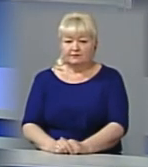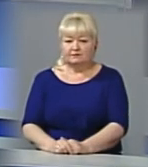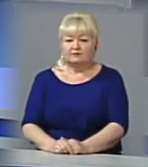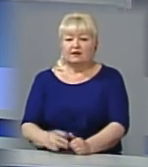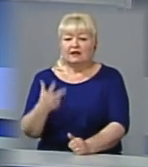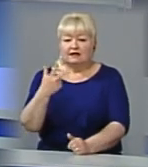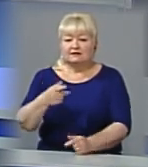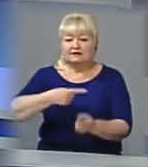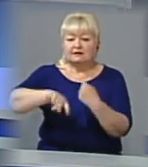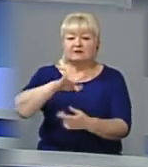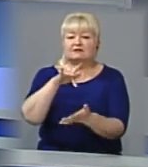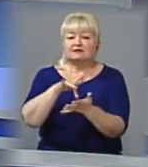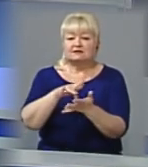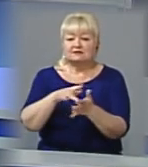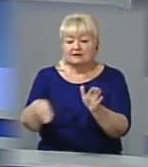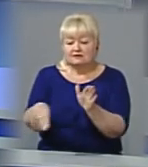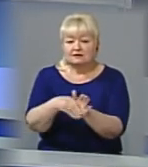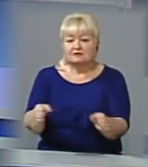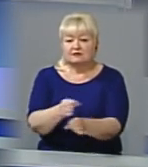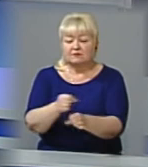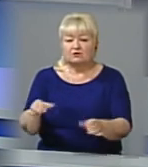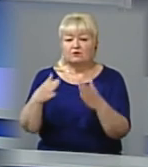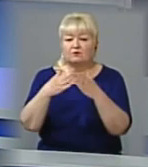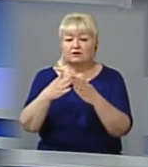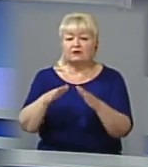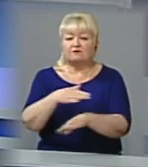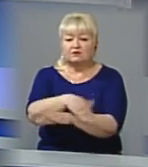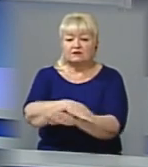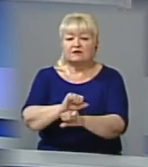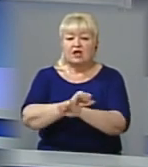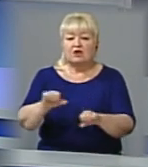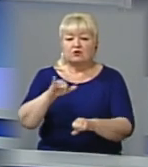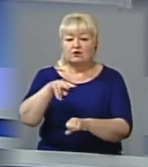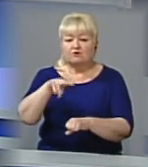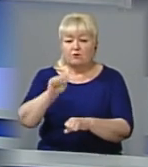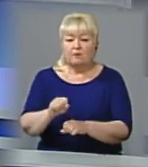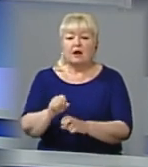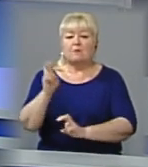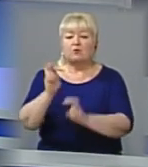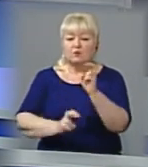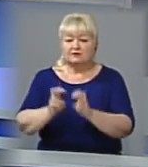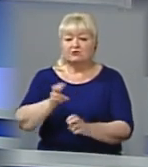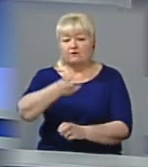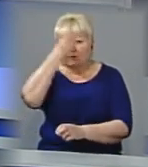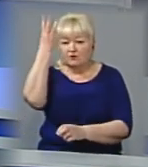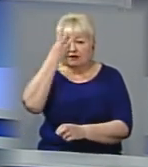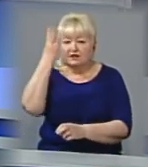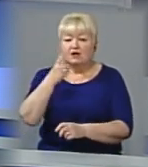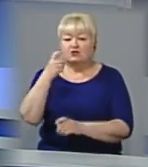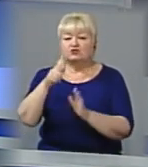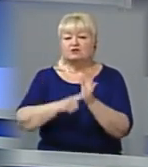бізнес-центри заміновані. Йдеться про будівлі на вулицях Героїв УПА-73, Промисловій-52 та Богдана Хмельницького